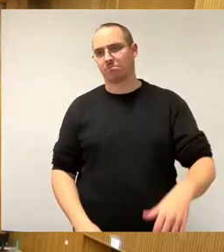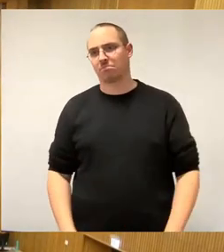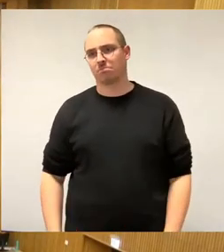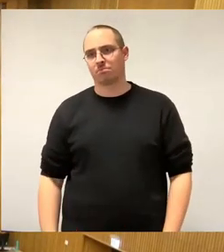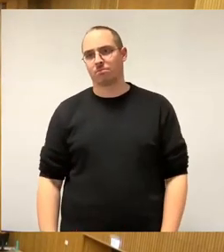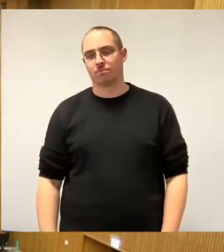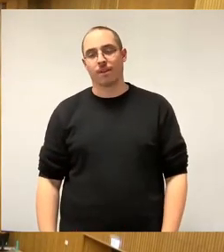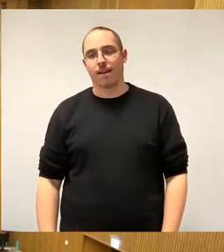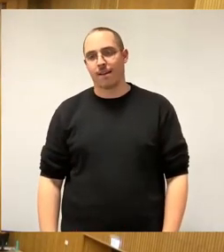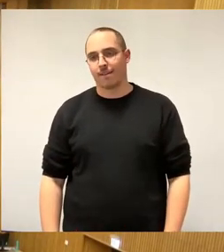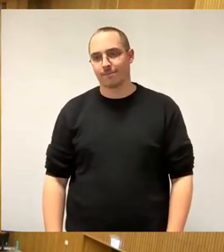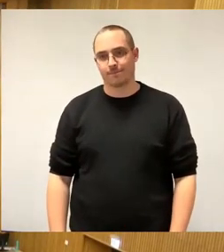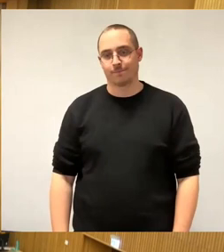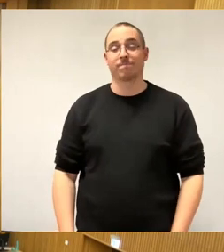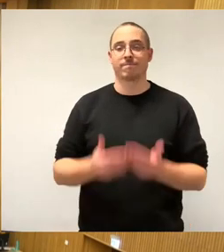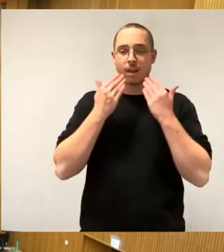SPD-Fraktion, Herr Engel, bitte.